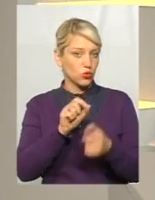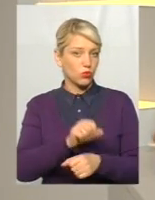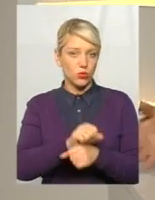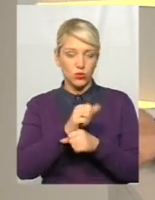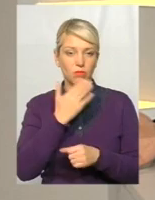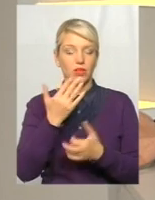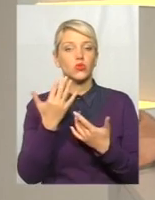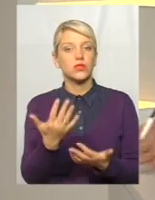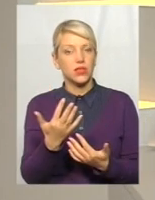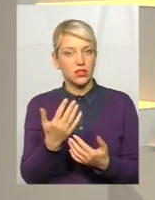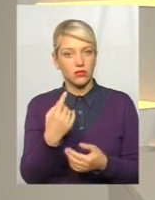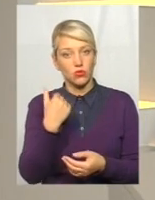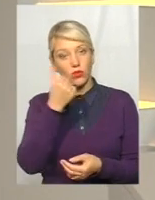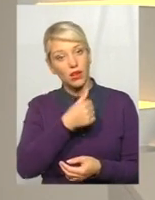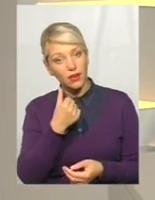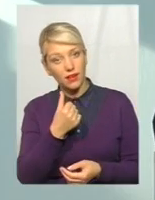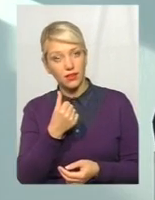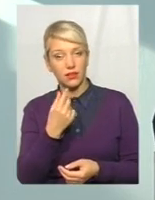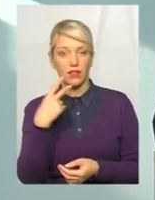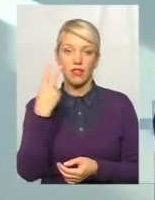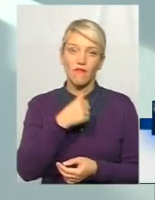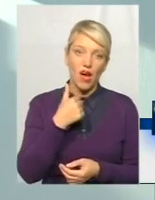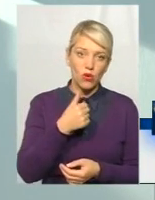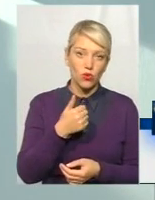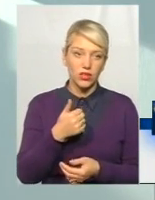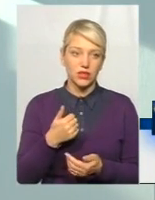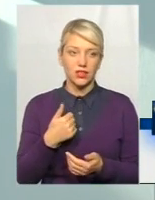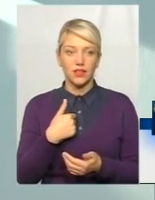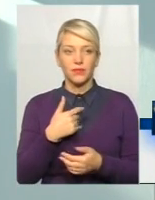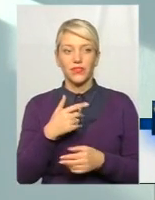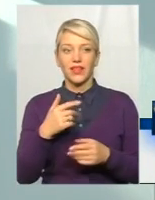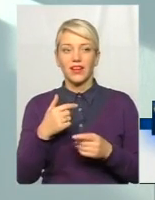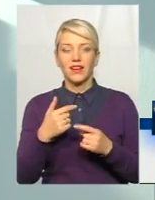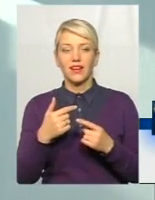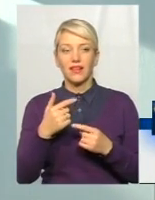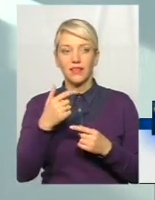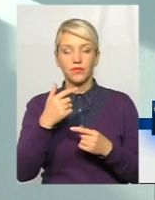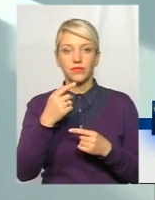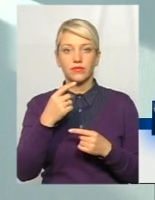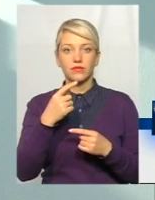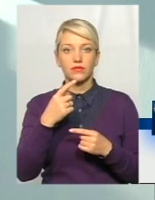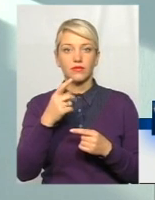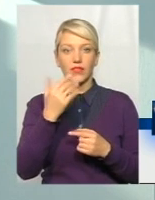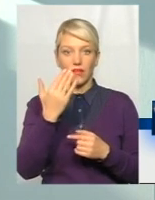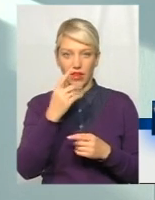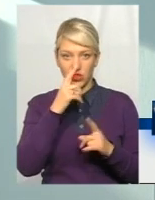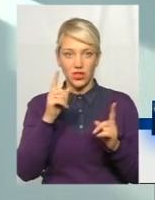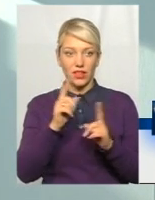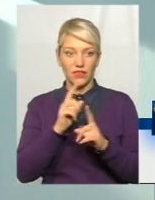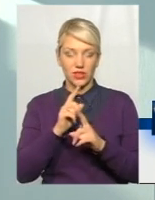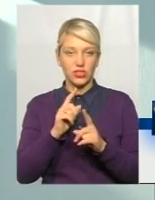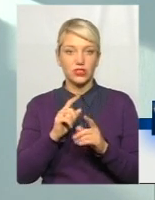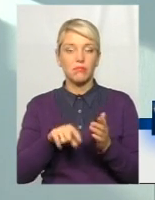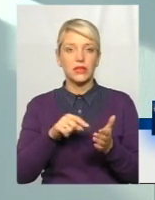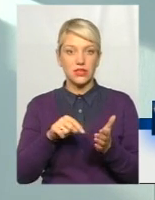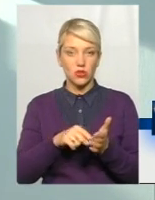рік, два роки? Ну, я думаю, невеличке, вибачте, шикар, так проше місто, але невелике за масштабами місто Хмельницьке, то, я